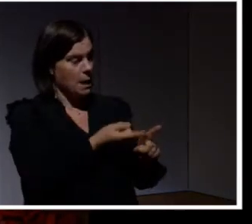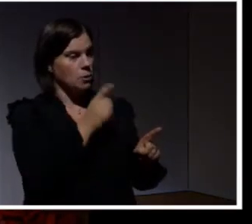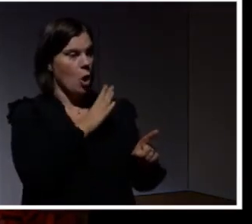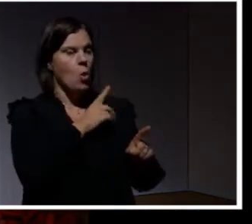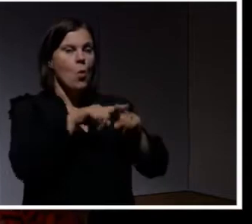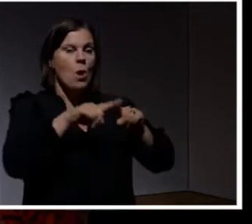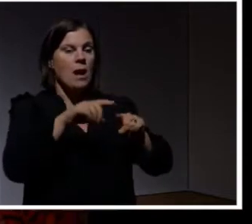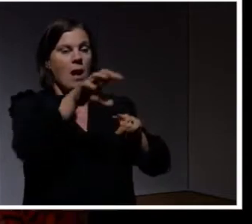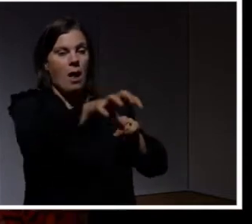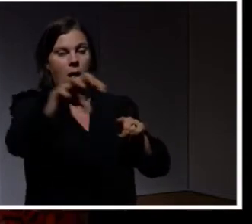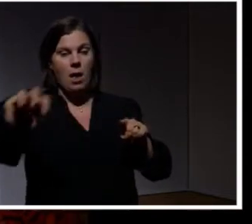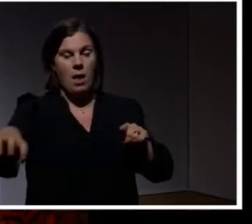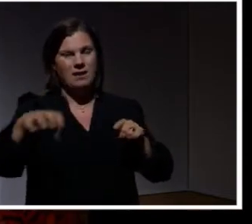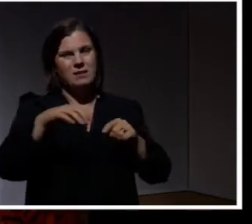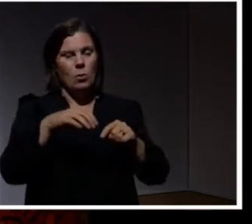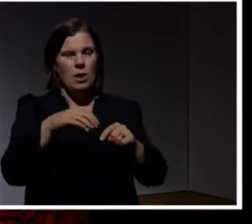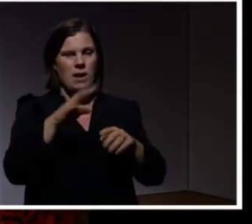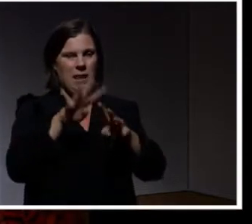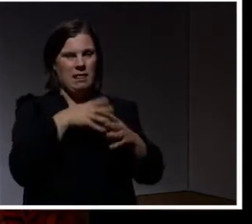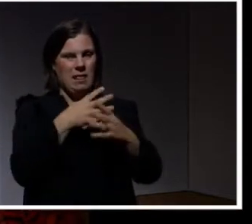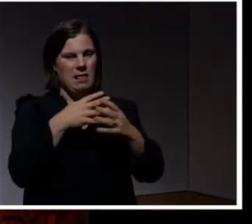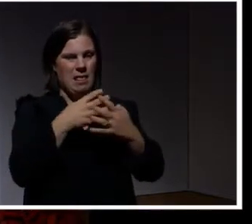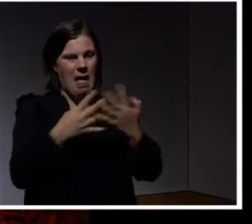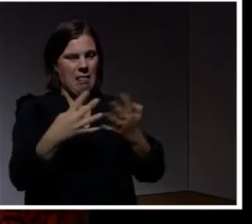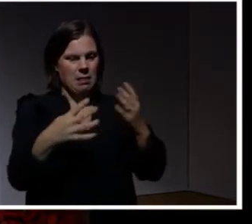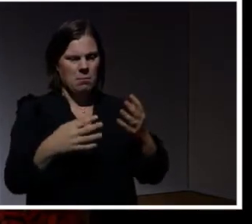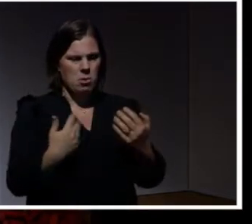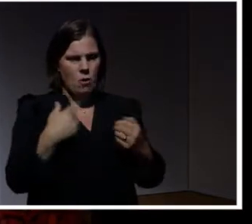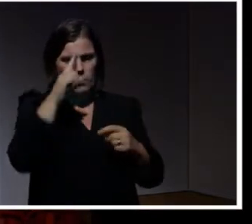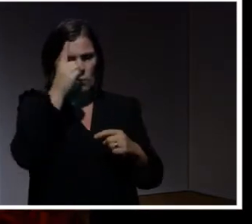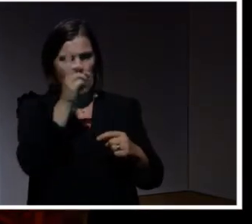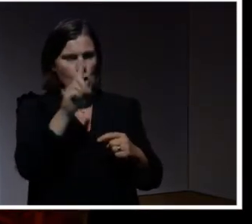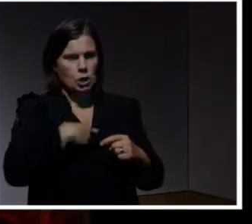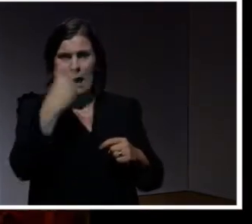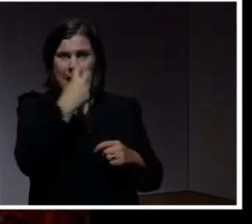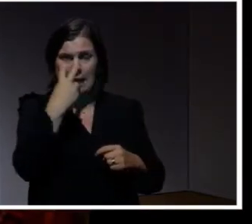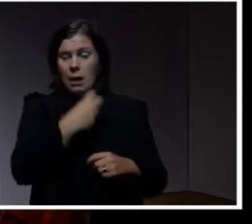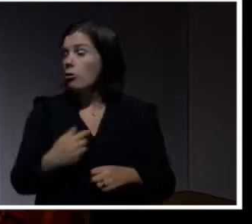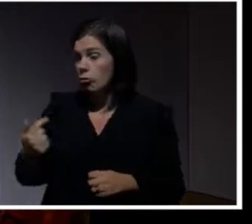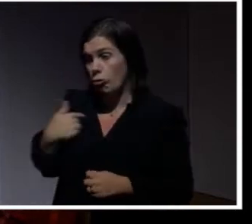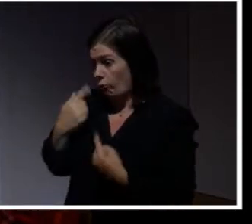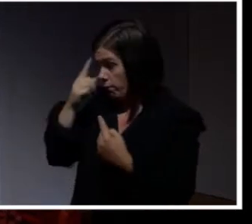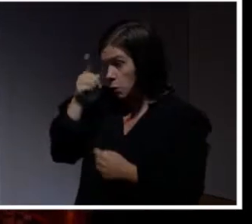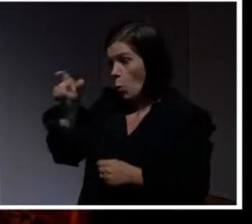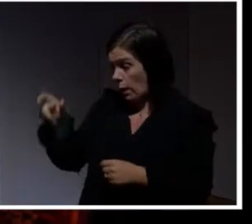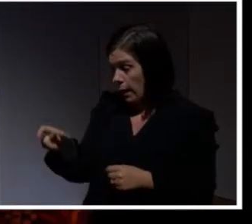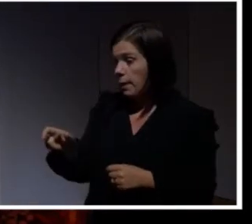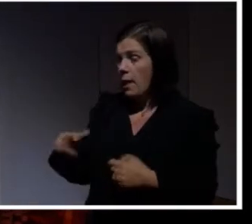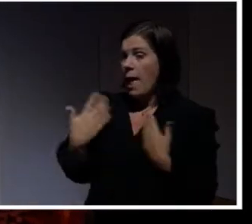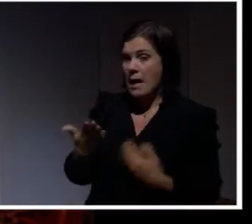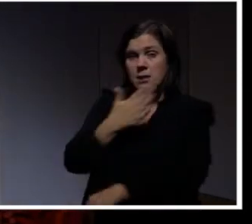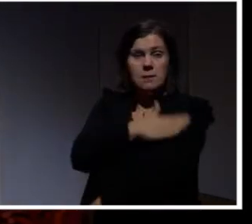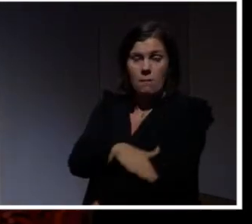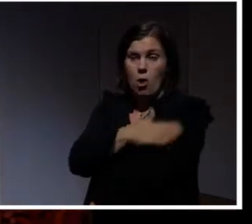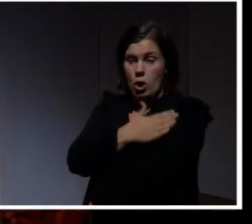sektorer i sitt nät för olika grejer. Men jag fattar liksom inte vad jag ska börja leta en gång. Jag är helt med i det här. Och jag tycker att det är en